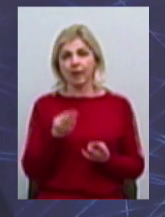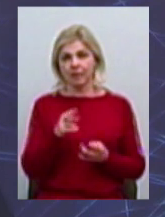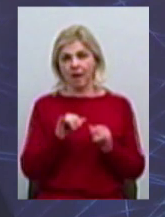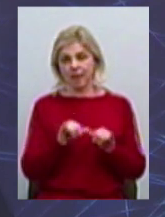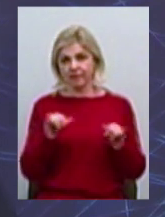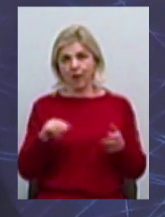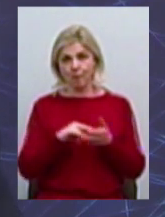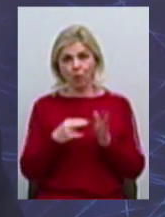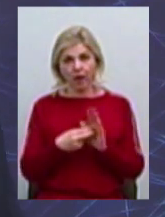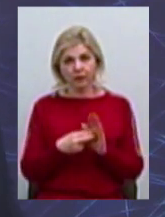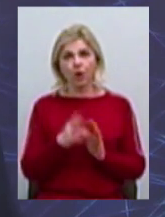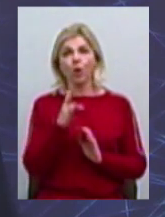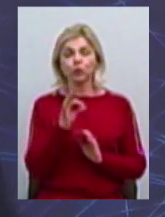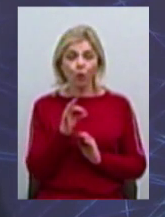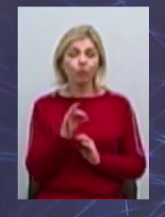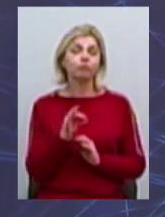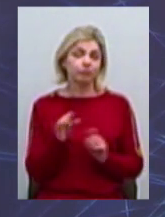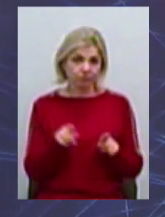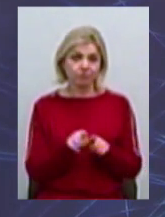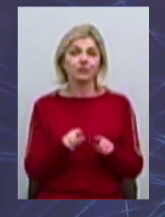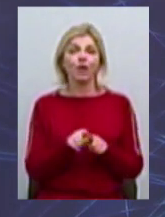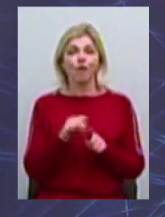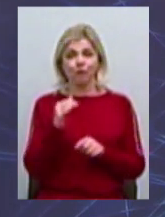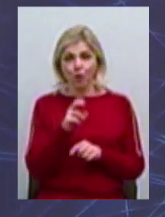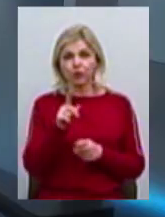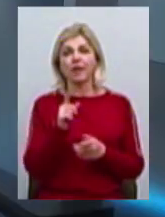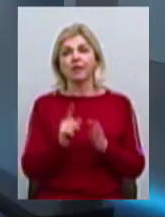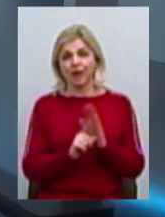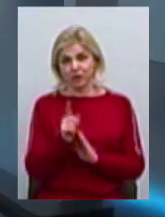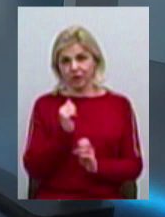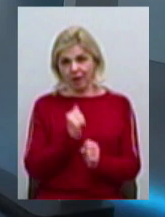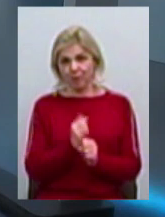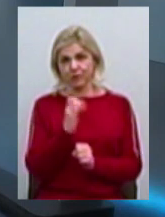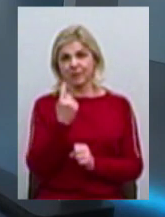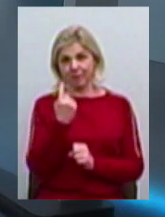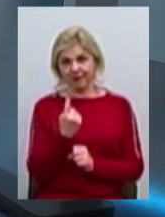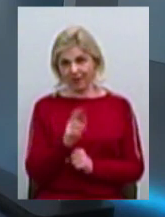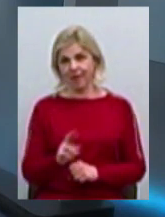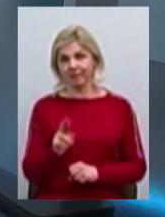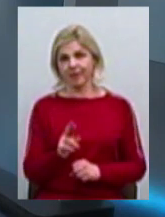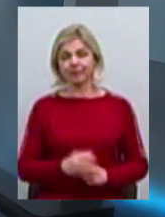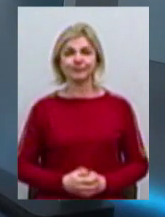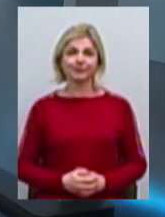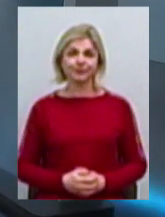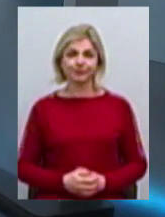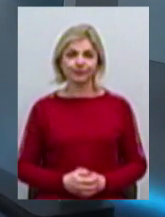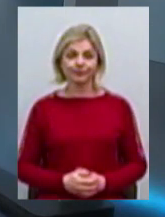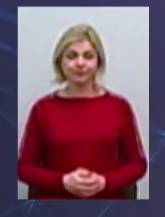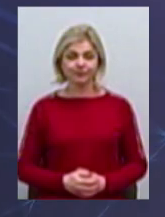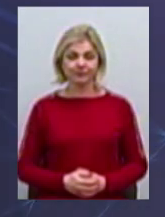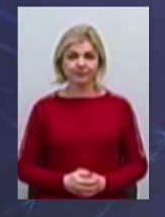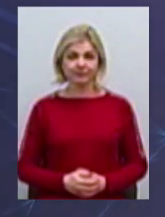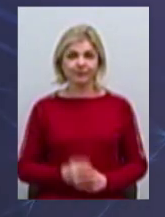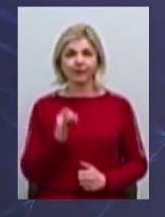який туди обратися. Але ліхай біда почала. Понимаєте, фонд же теж почав робити з 1 января. Спочатку січня, да. Ну і